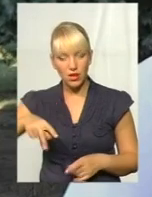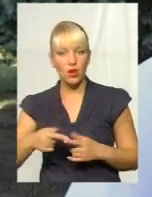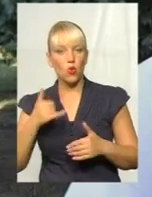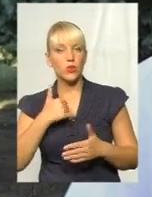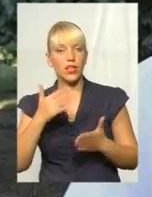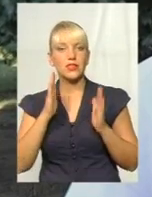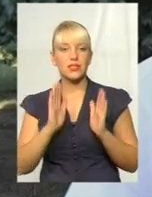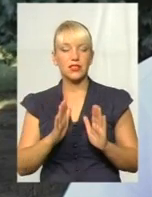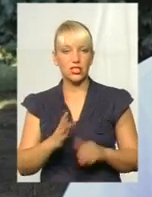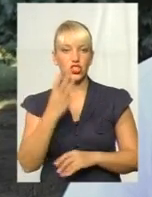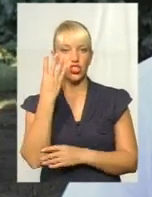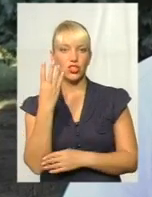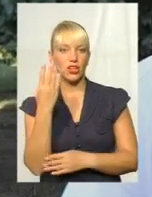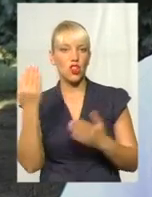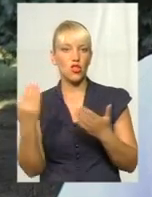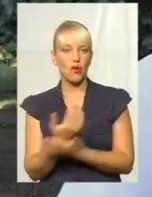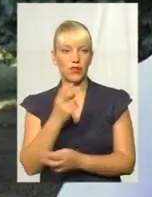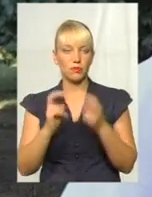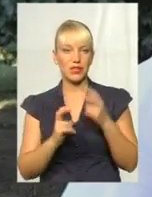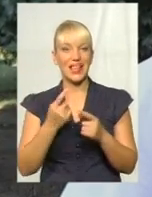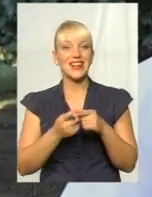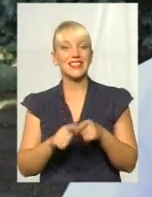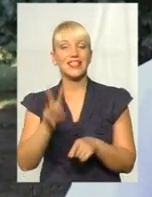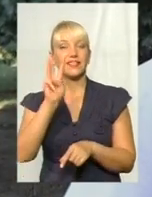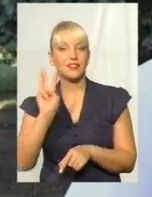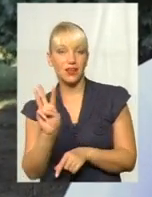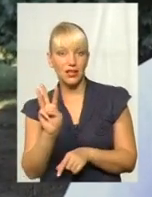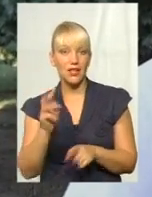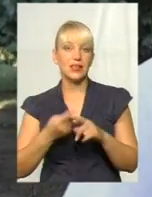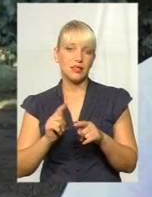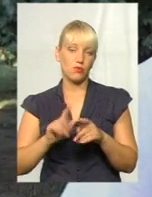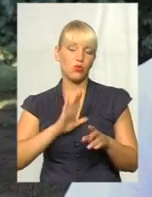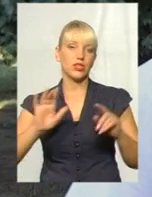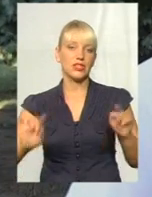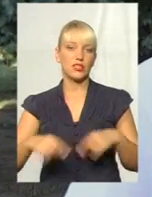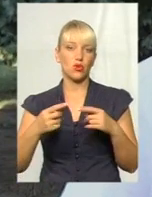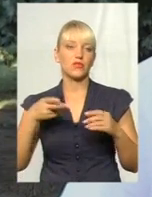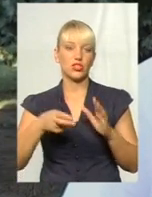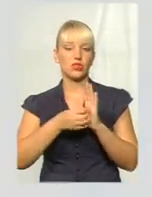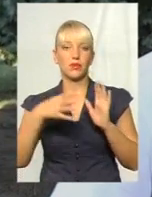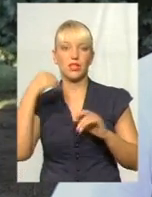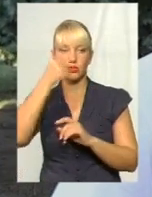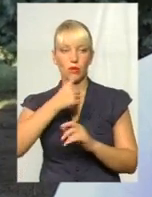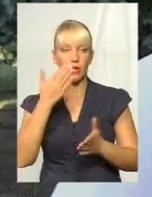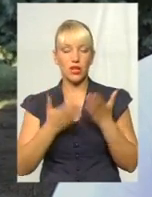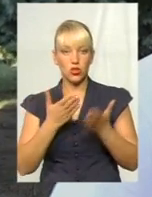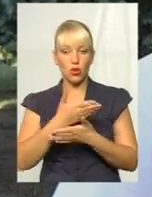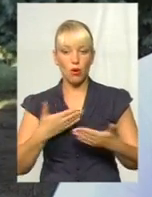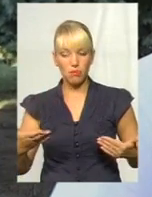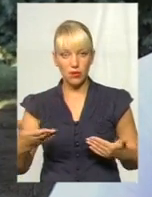чотири нових підприємства. З них три були засновані лише в 2015 році. Якщо ми